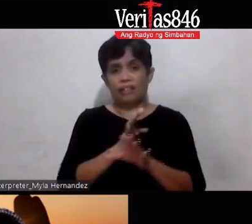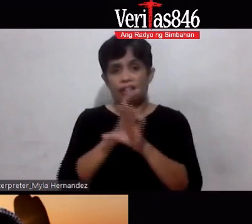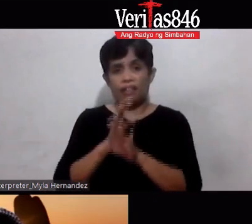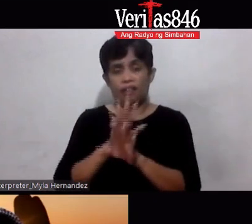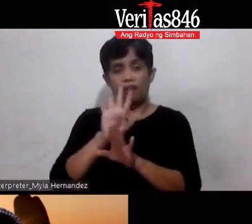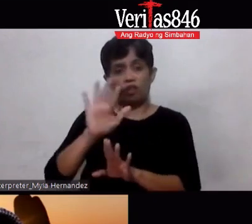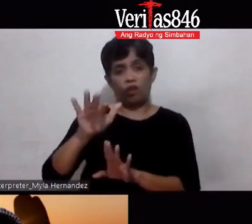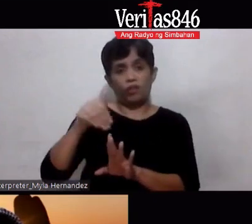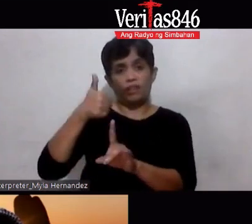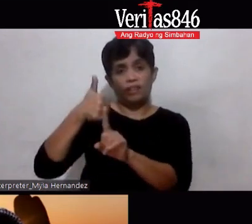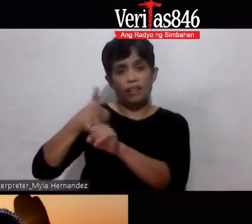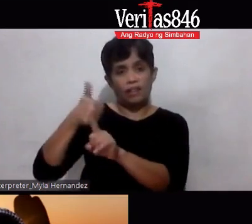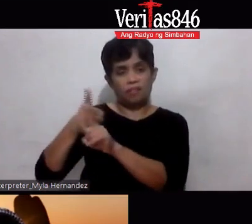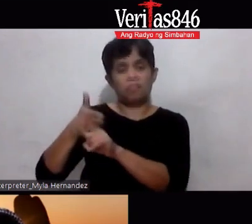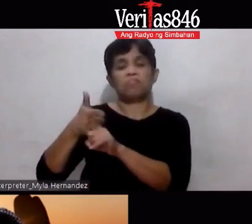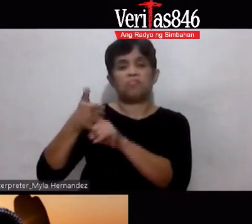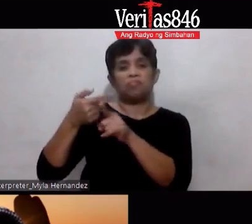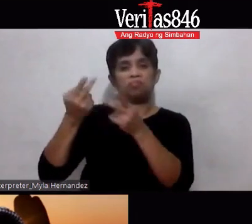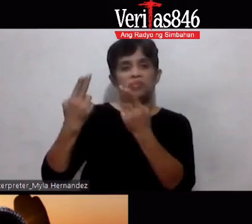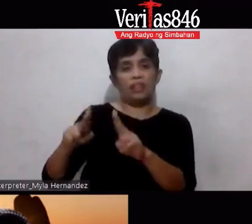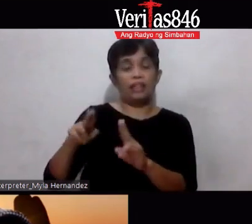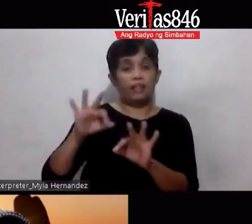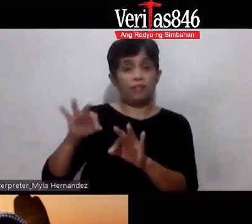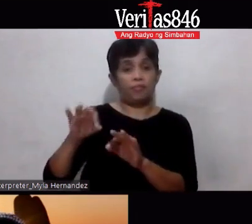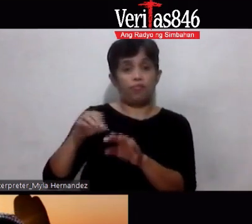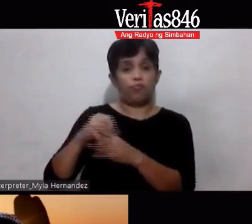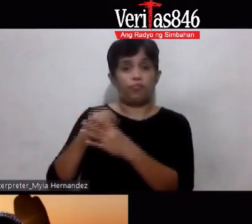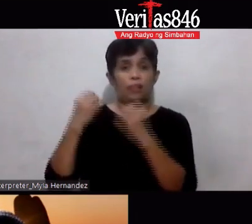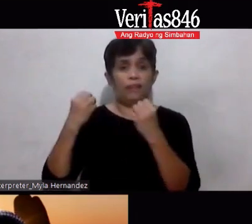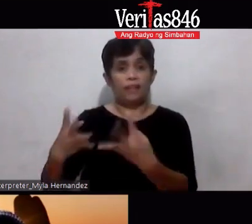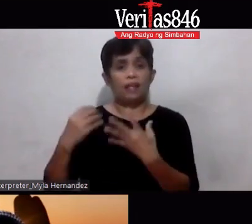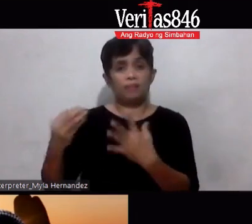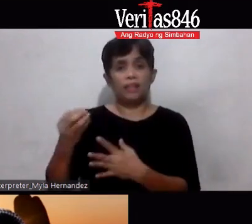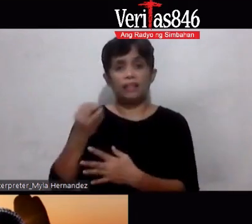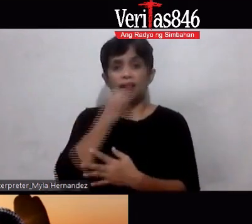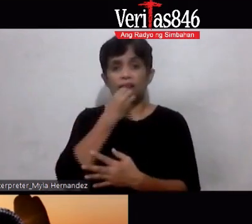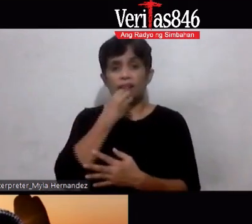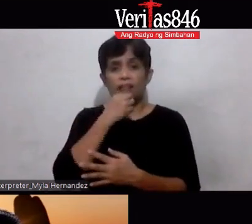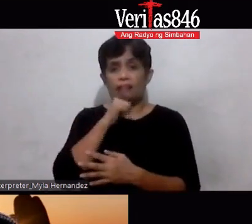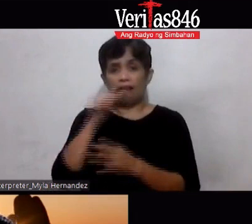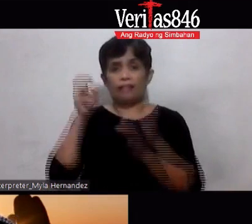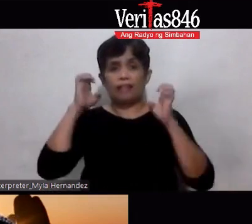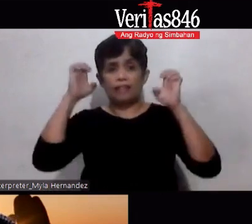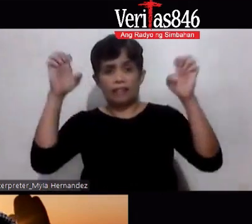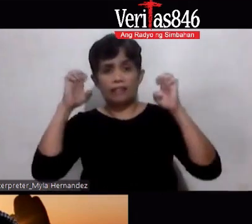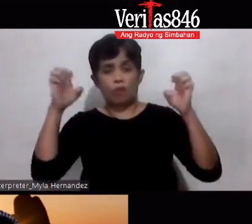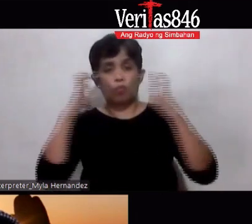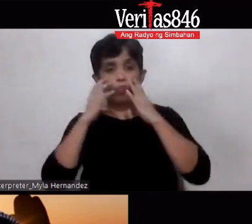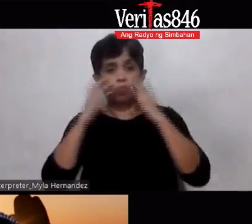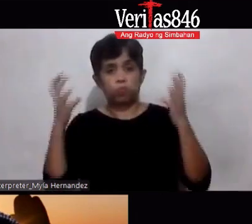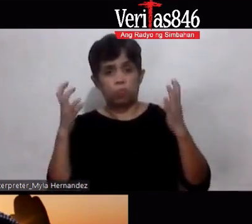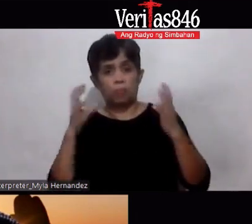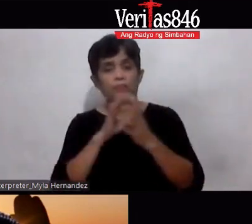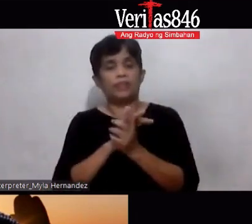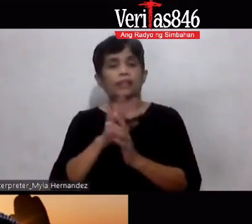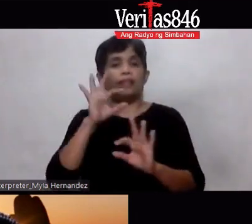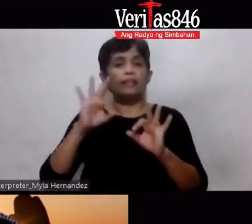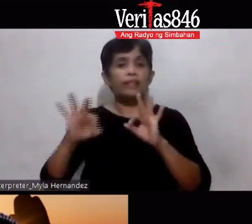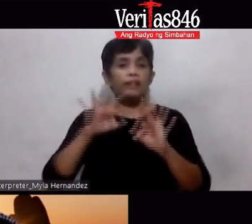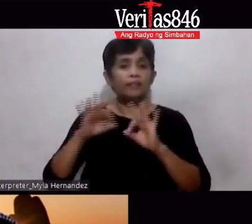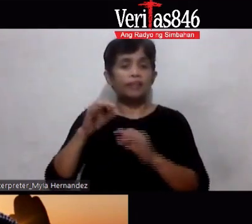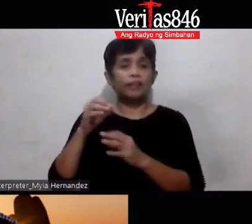will happen Okay Kung sobra ang kinain mo At hindi ka nag exercise Tataba ka Kung tumaba ka Maraming